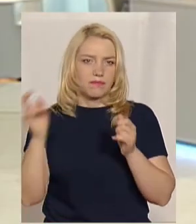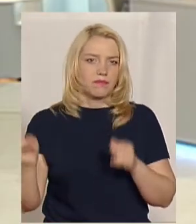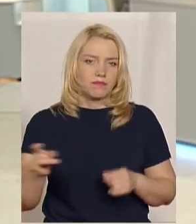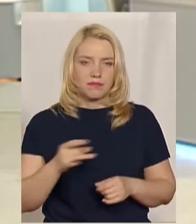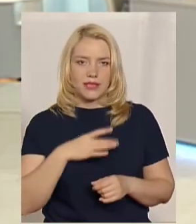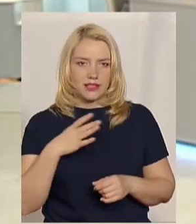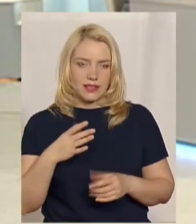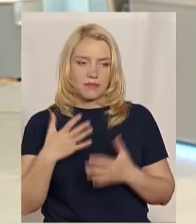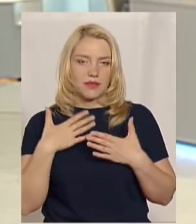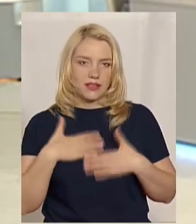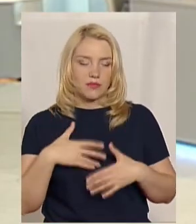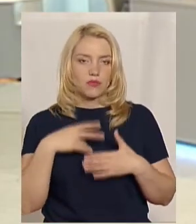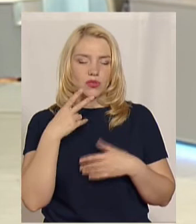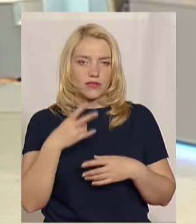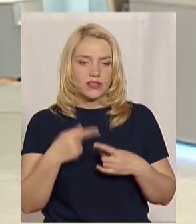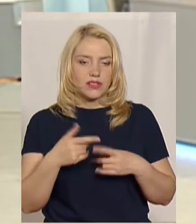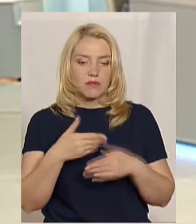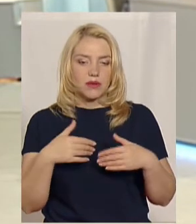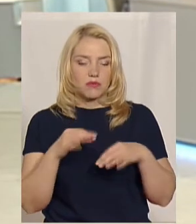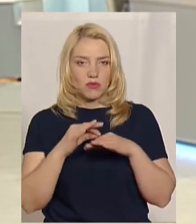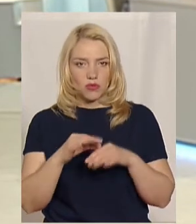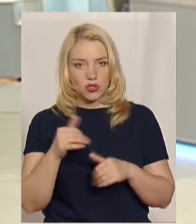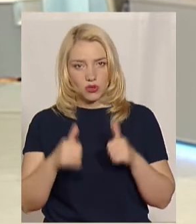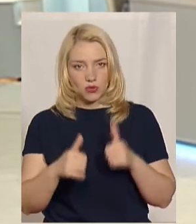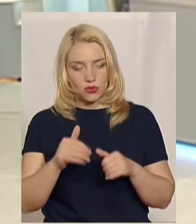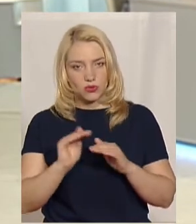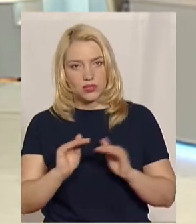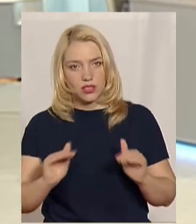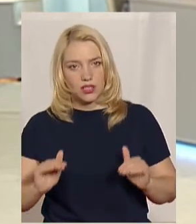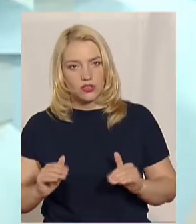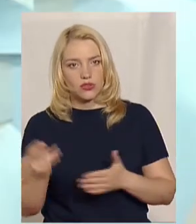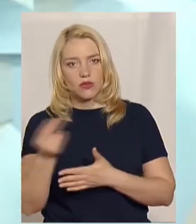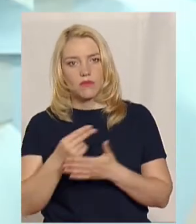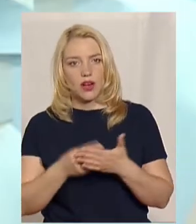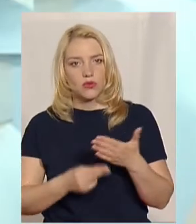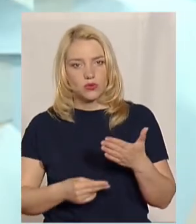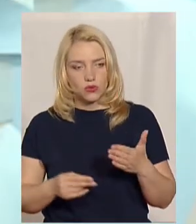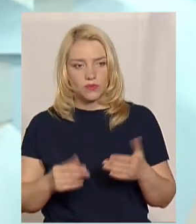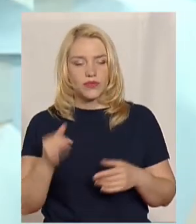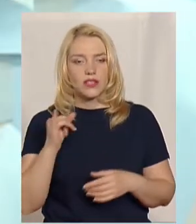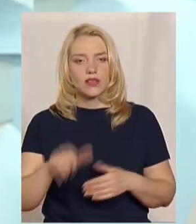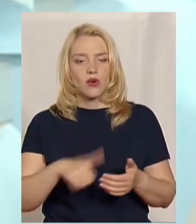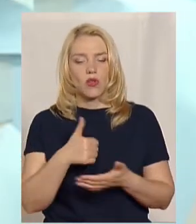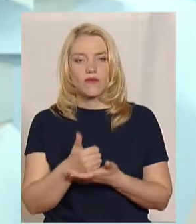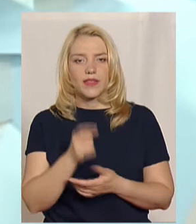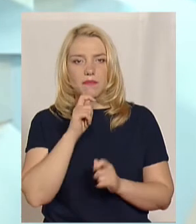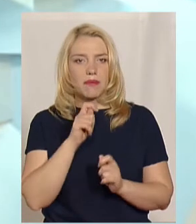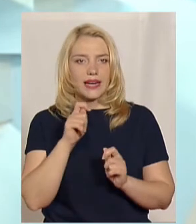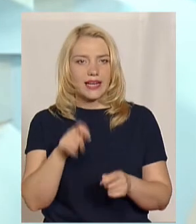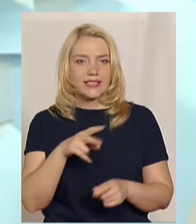Ми проводили конкурс дитячого малюнку, і головним призом